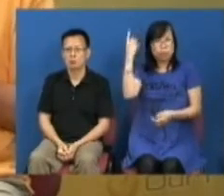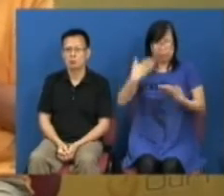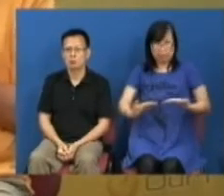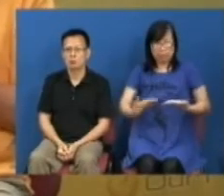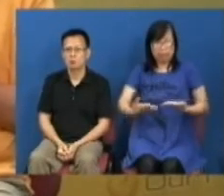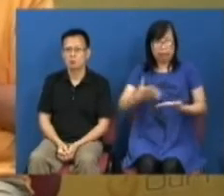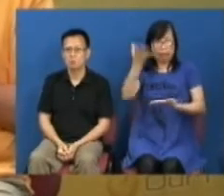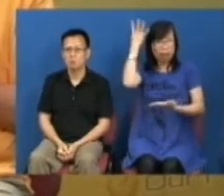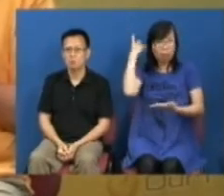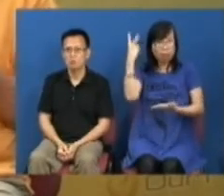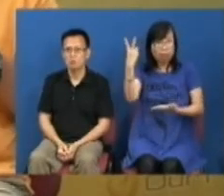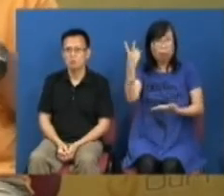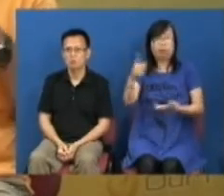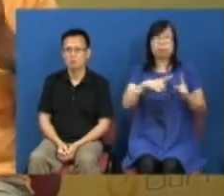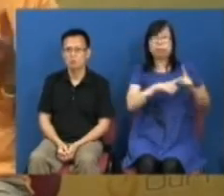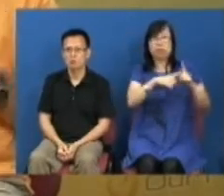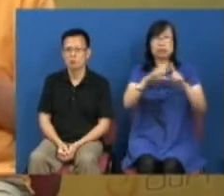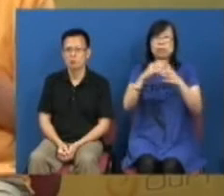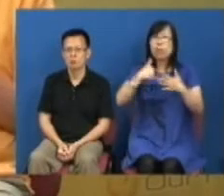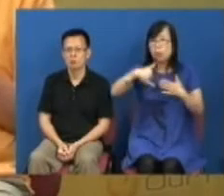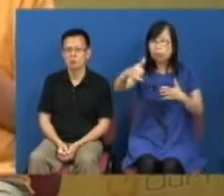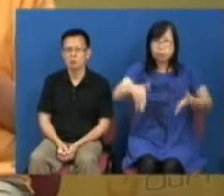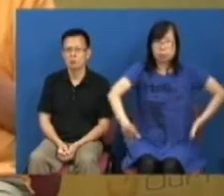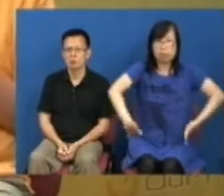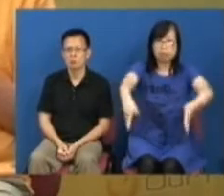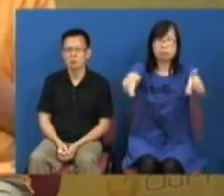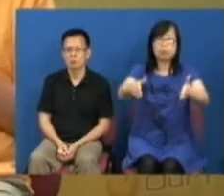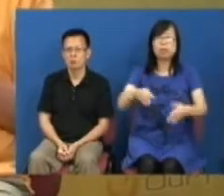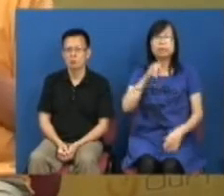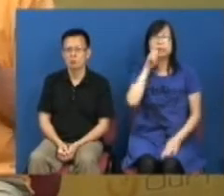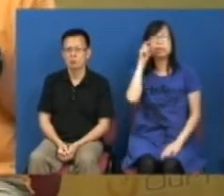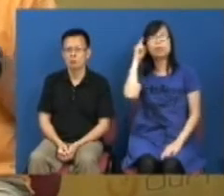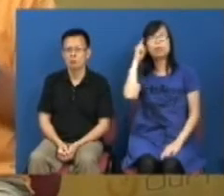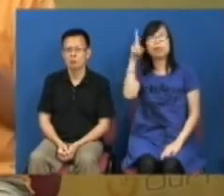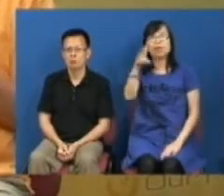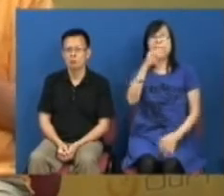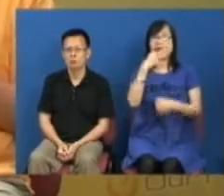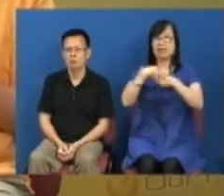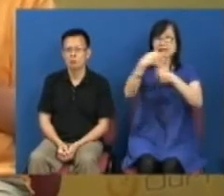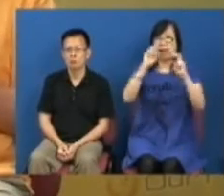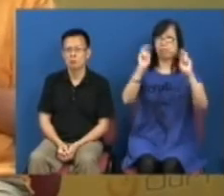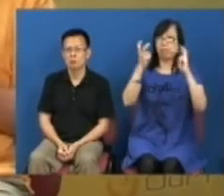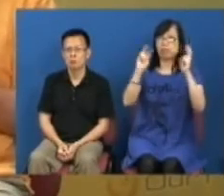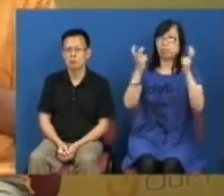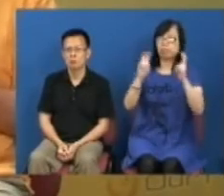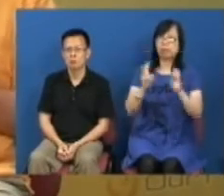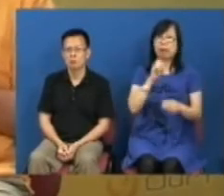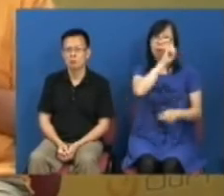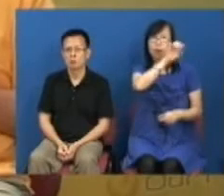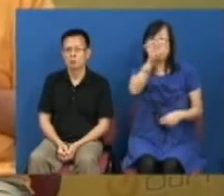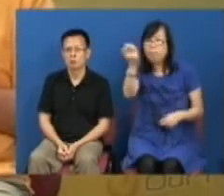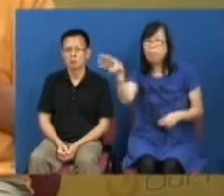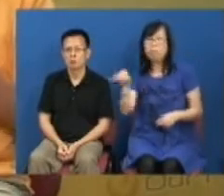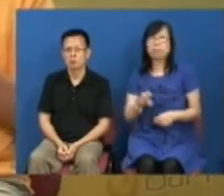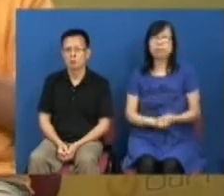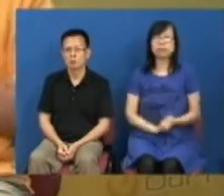前日民阵都会去到街头将我们今年的三大主题六大副题告诉市民